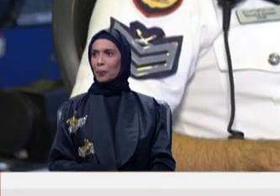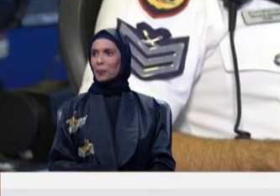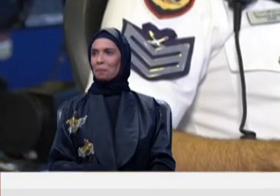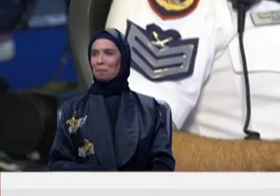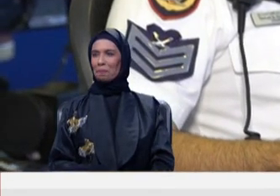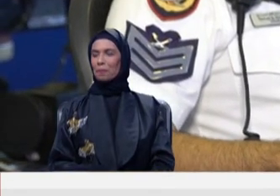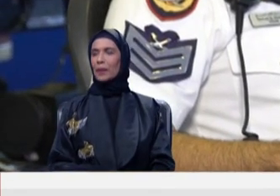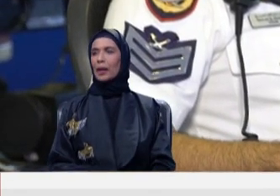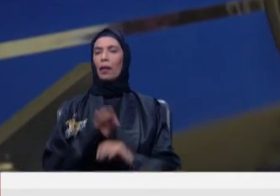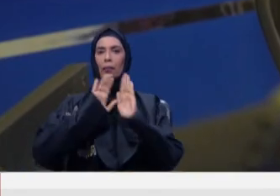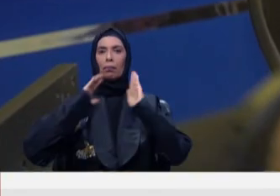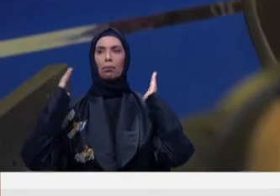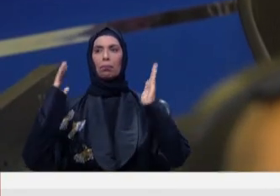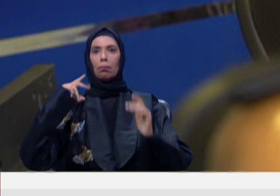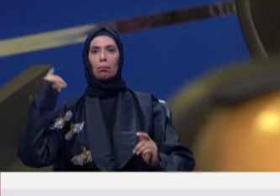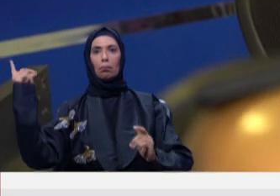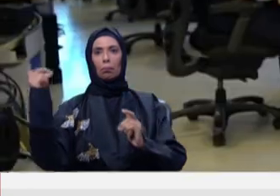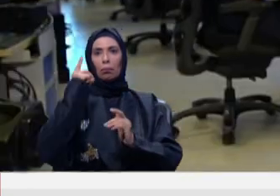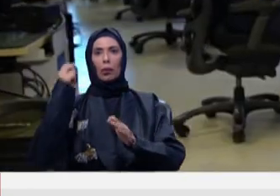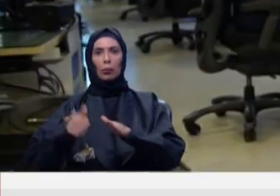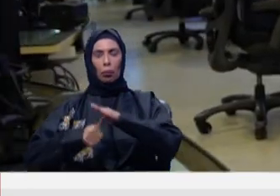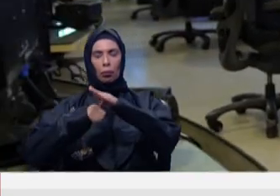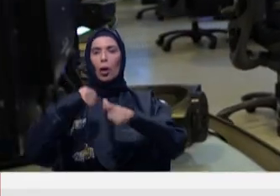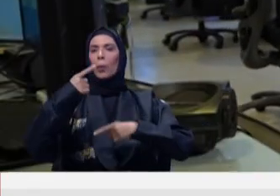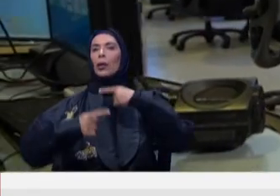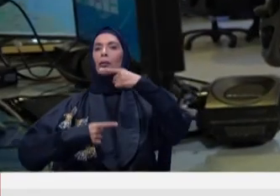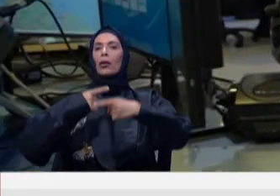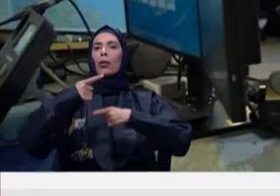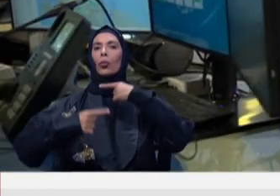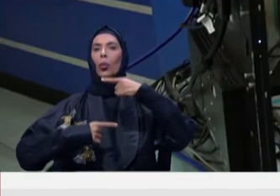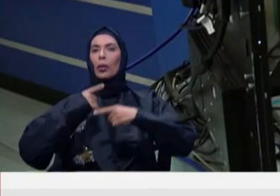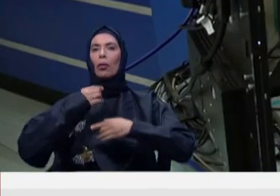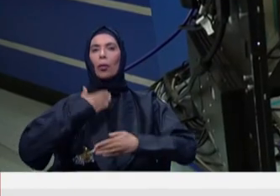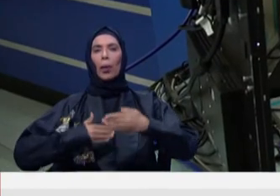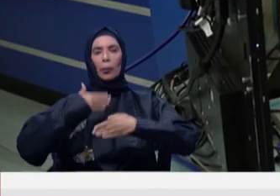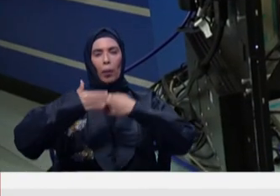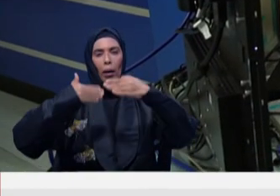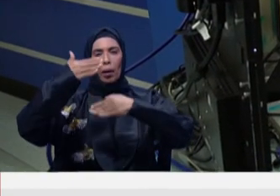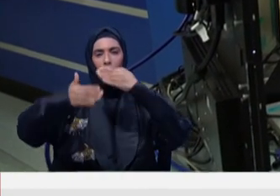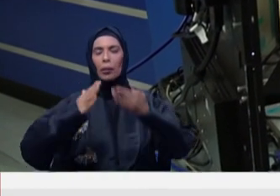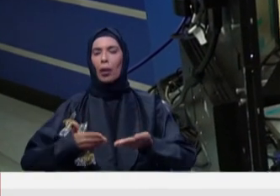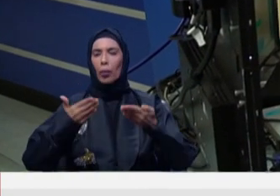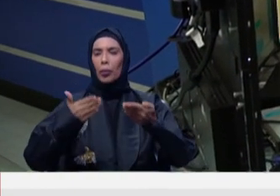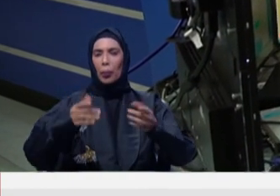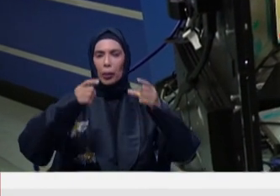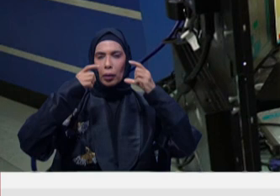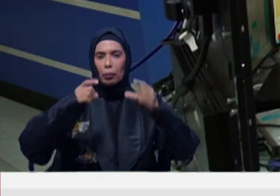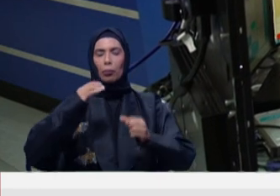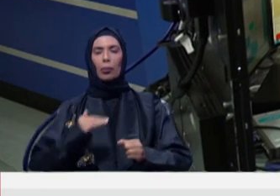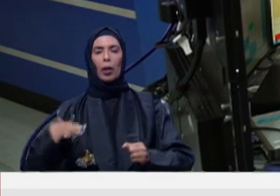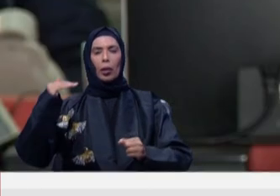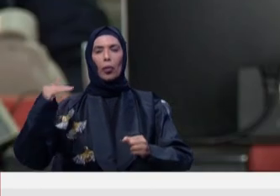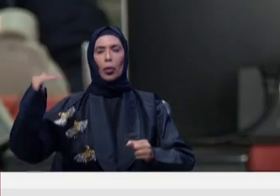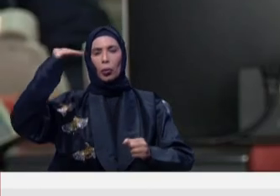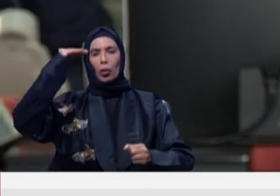غرفة العمليات الرئيسية مستمرة في عمليات التطوير وتقديم خدمات أمنية متقدمة من